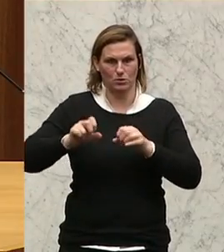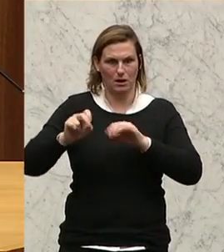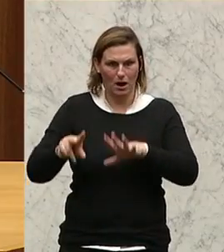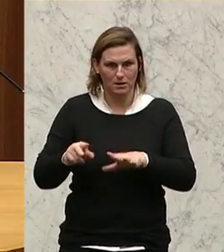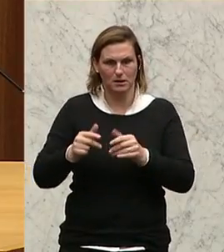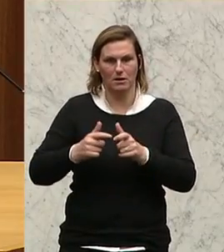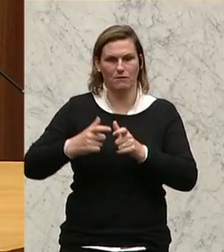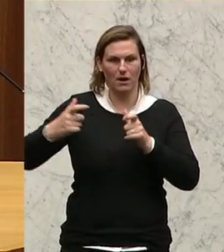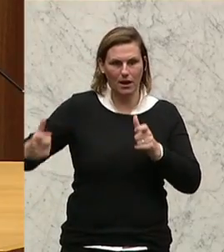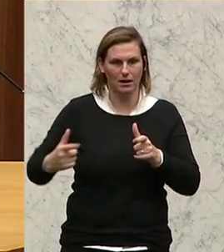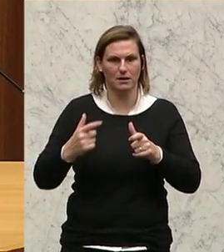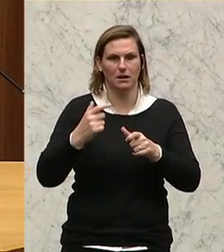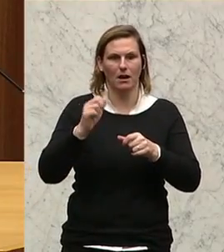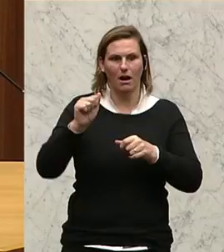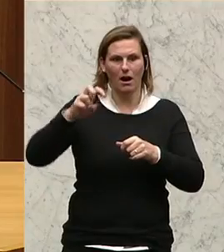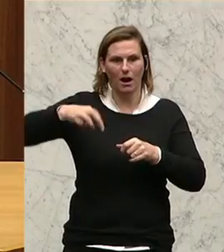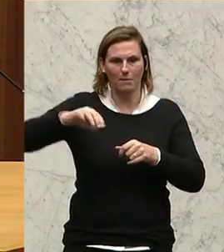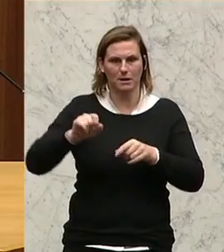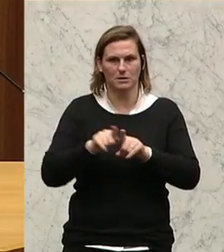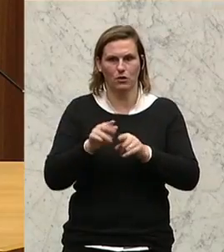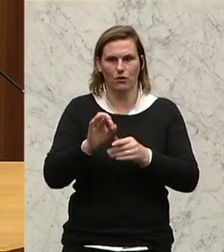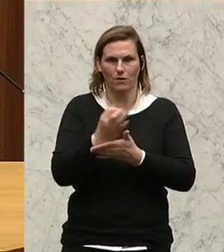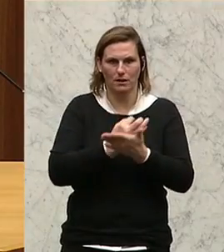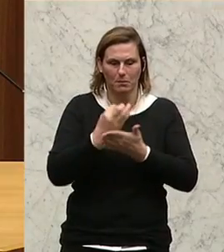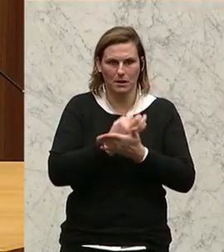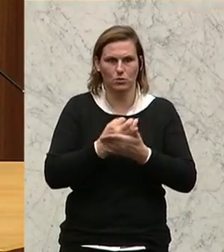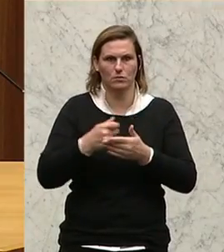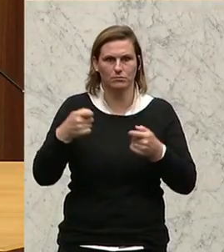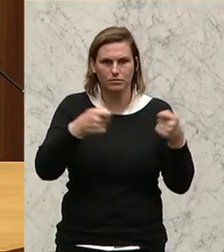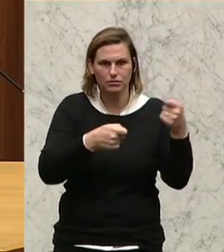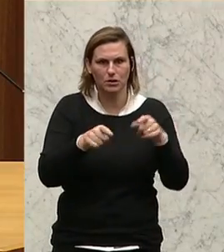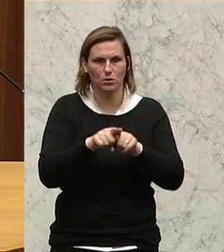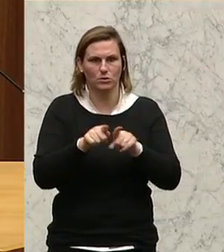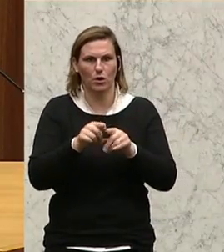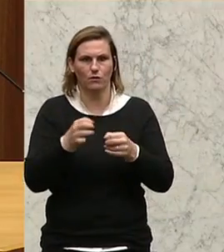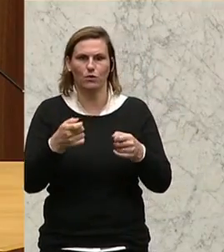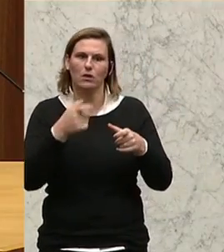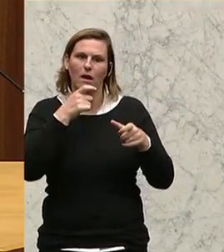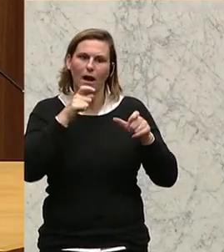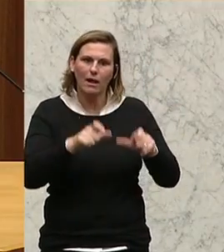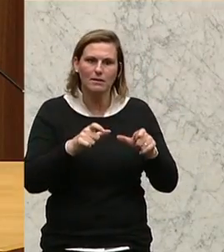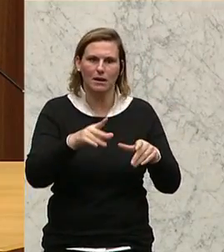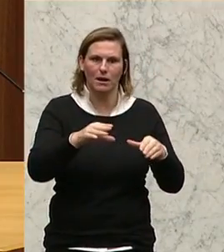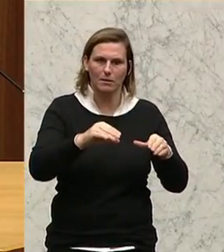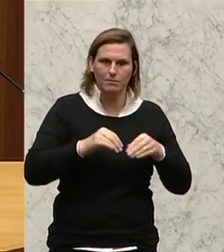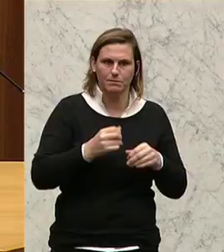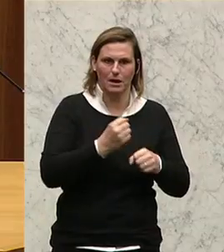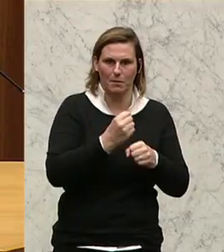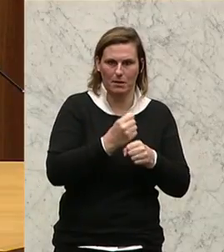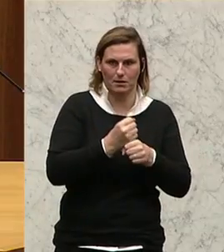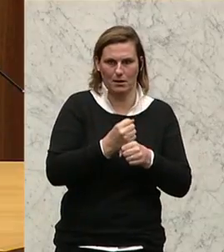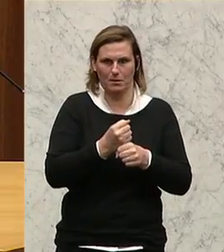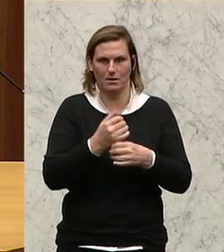Damit fördert das AMS die Kosten für Weiterbildung von geringqualifizierten und älteren Arbeitnehmerinnen und Arbeitnehmern, um diese